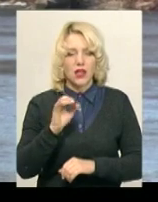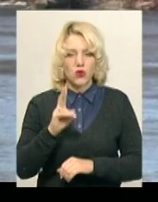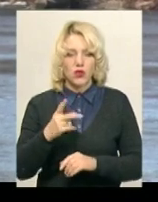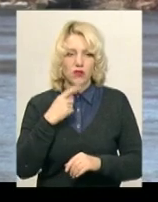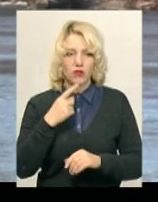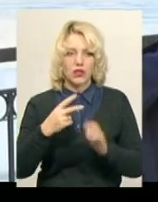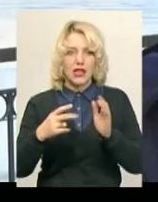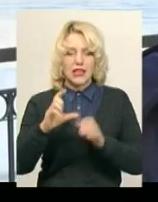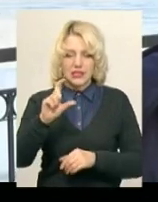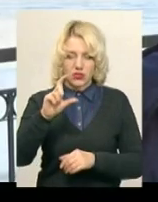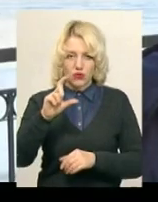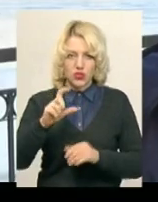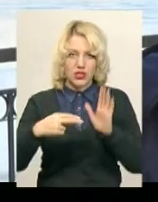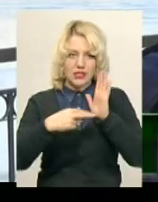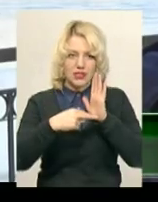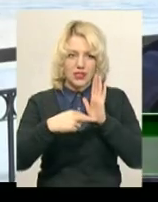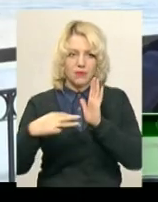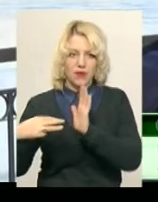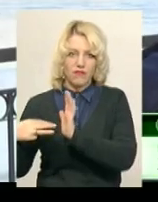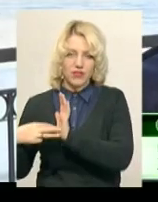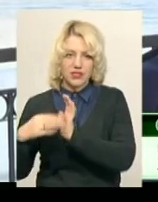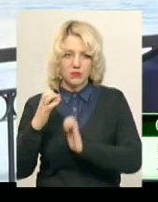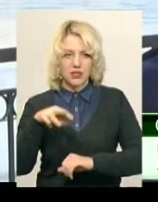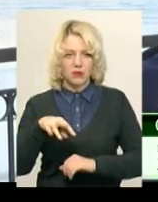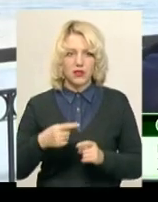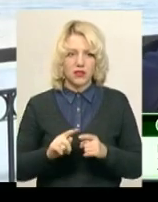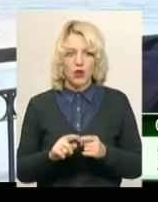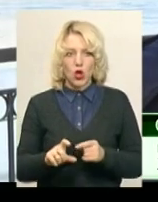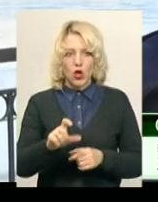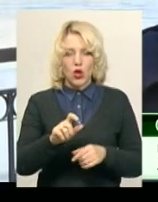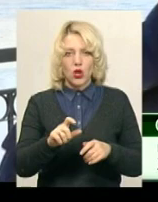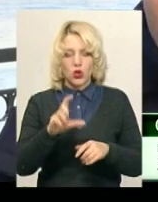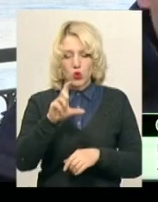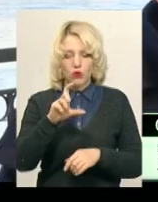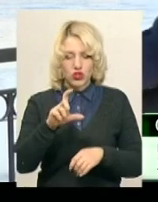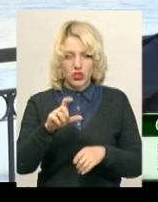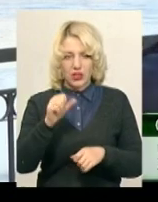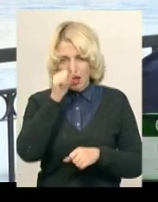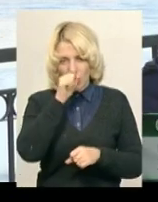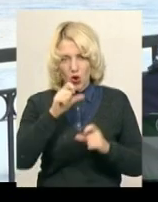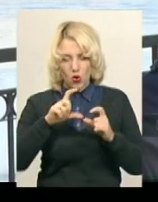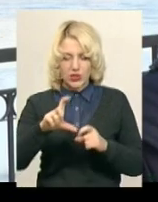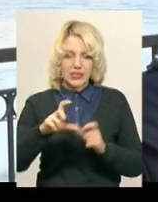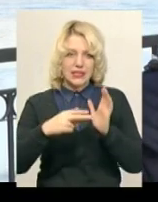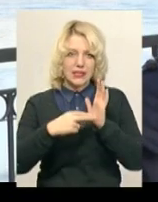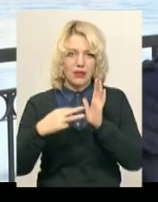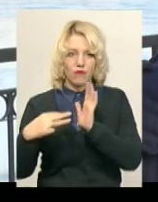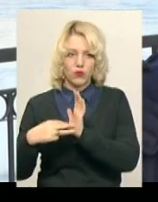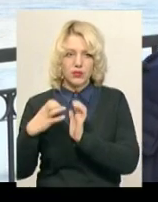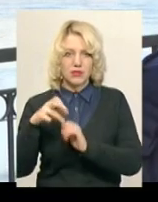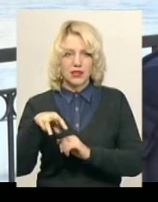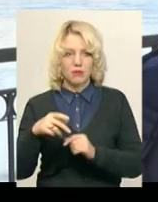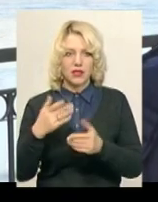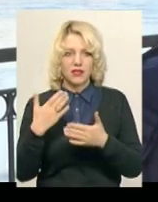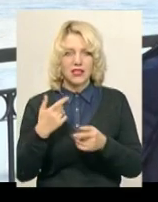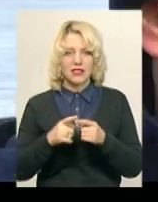7-8 сантиметрів. Товщина льоду за замірами рятувальників становить 7-8 сантиметрів. Тобто